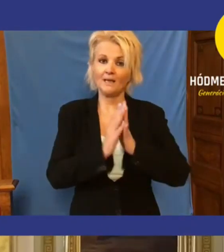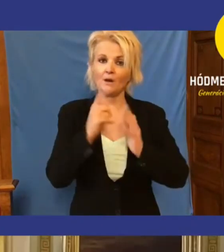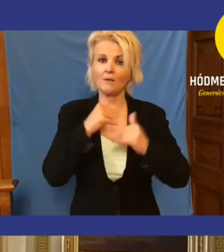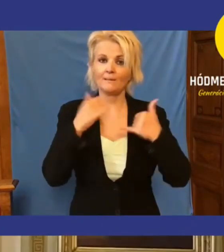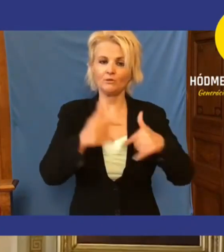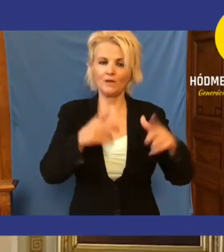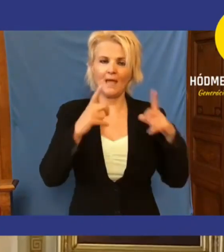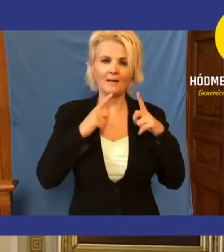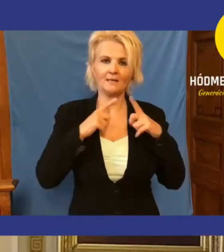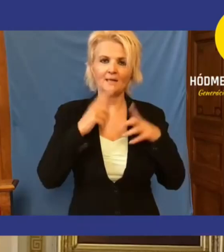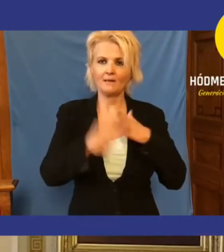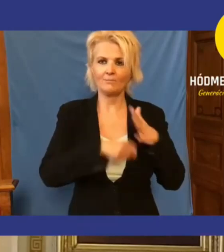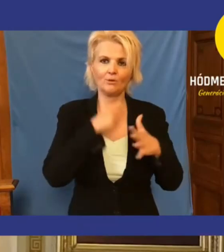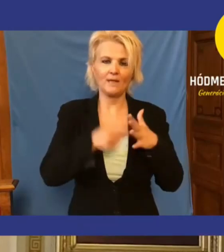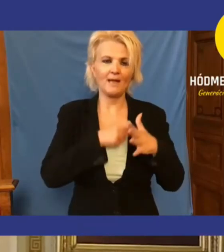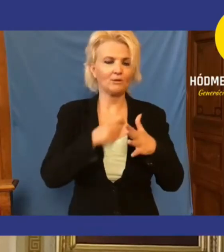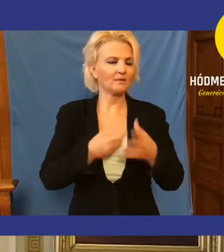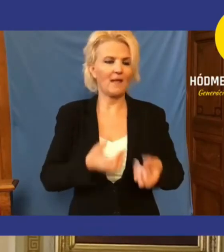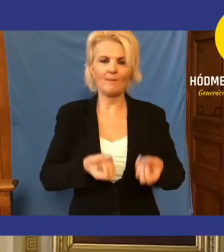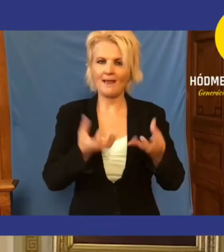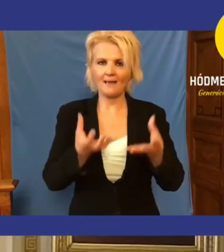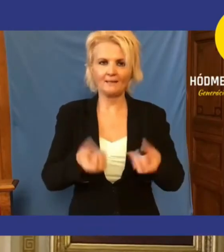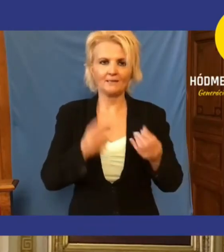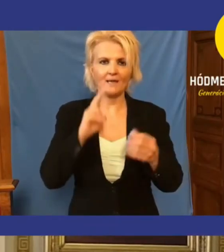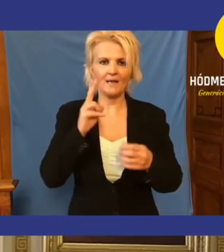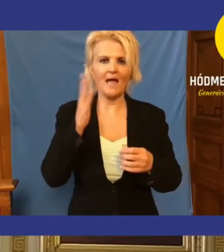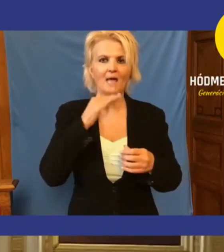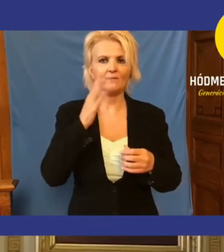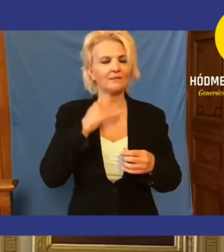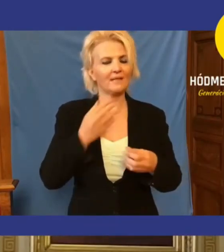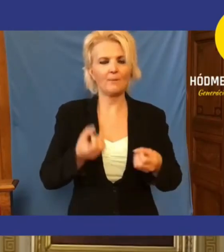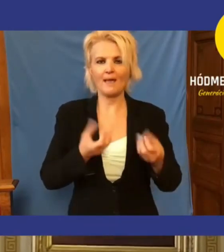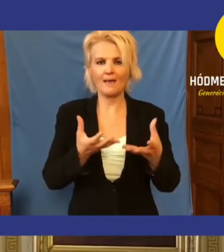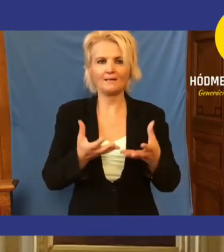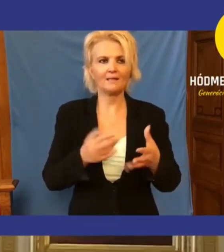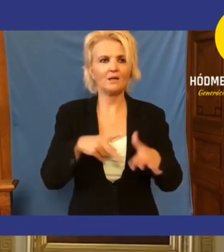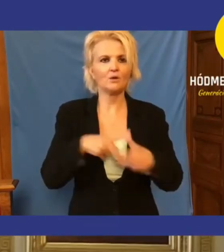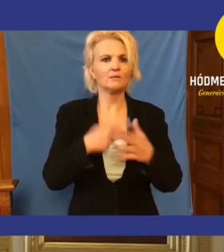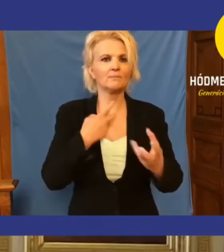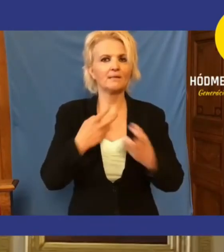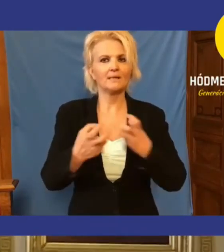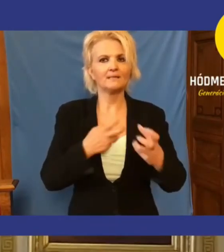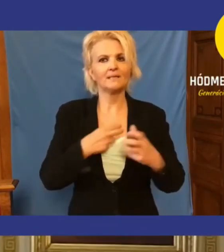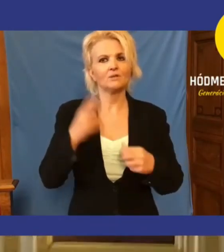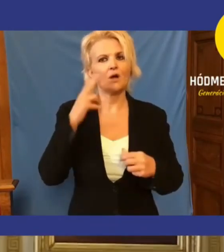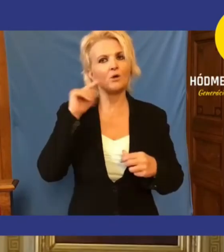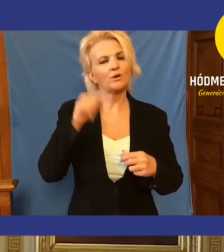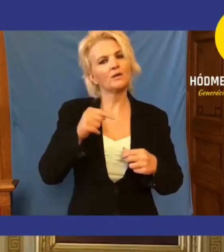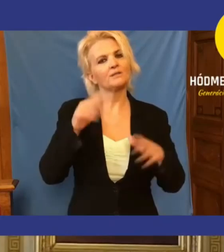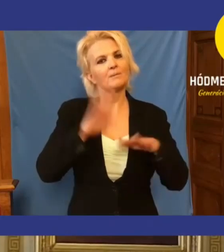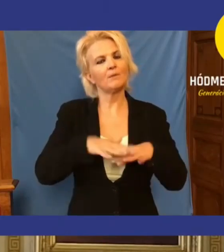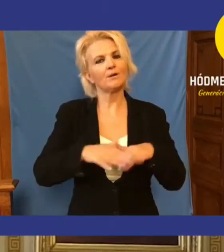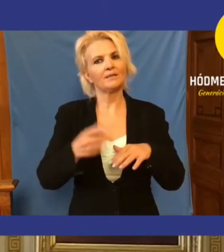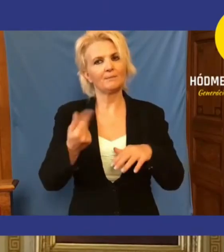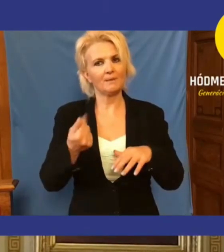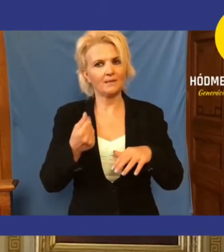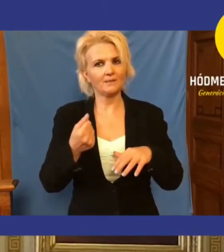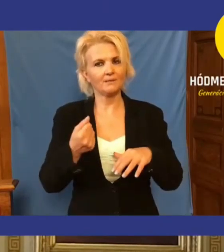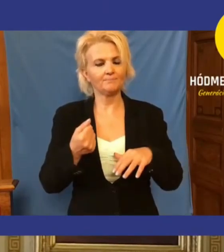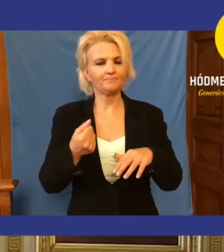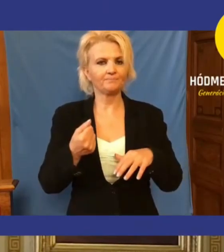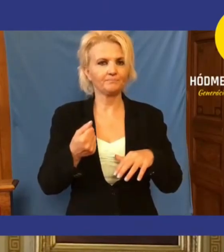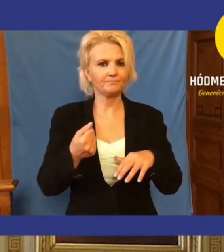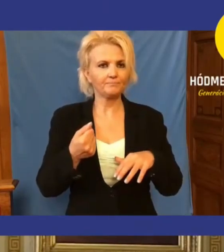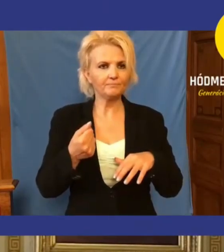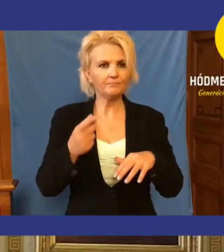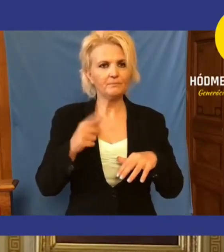most leállították ezt a projektet ezzel, hogy nem engedélyezték a KFF, nem engedélyeztek a közbeszerzést, akkor azt a maradék pénzt, vagy annak egy részét